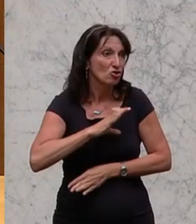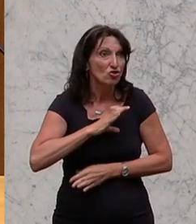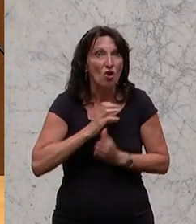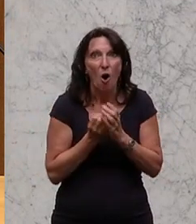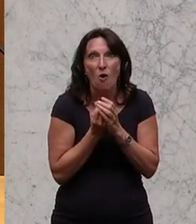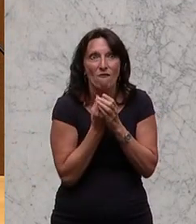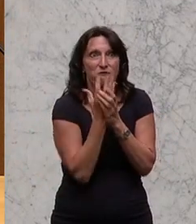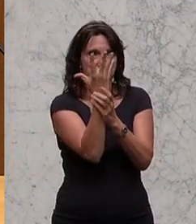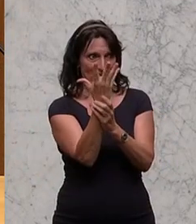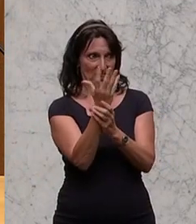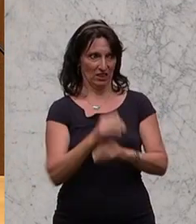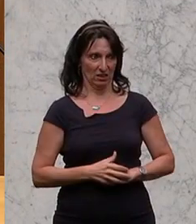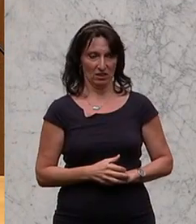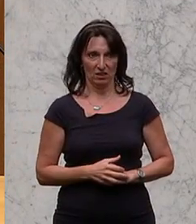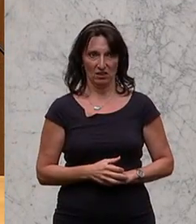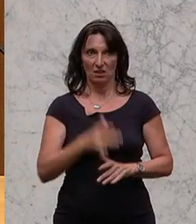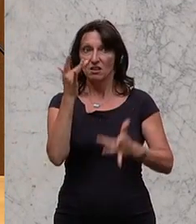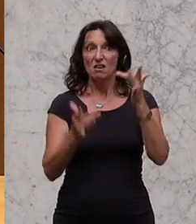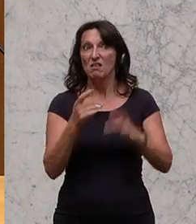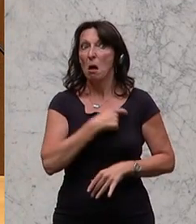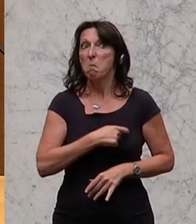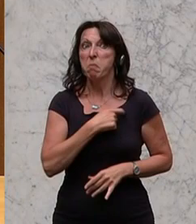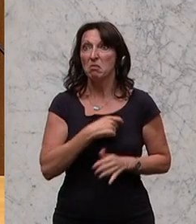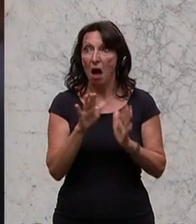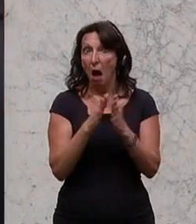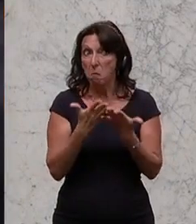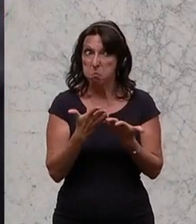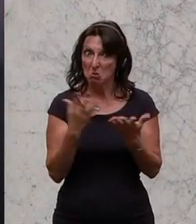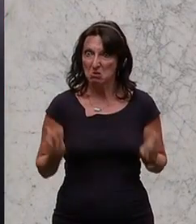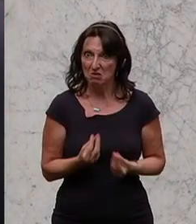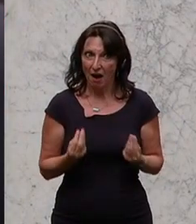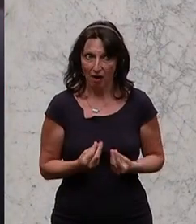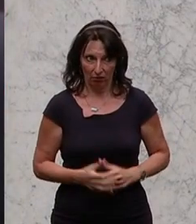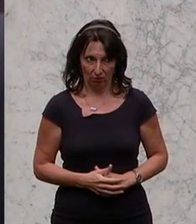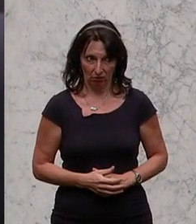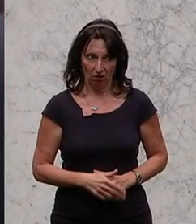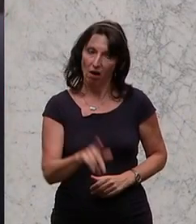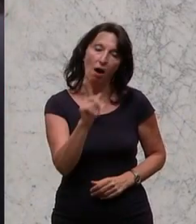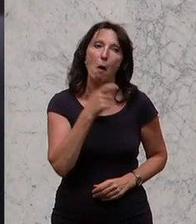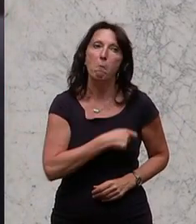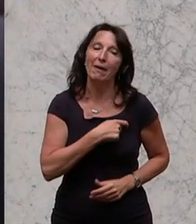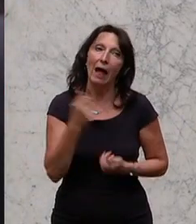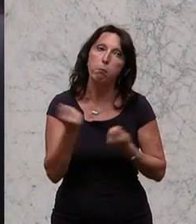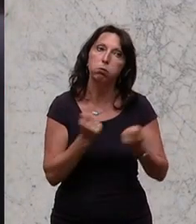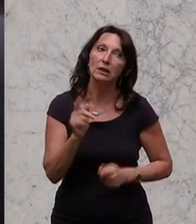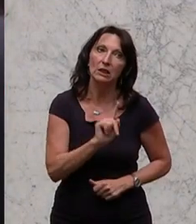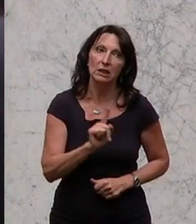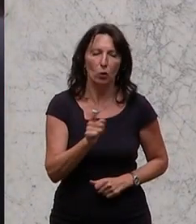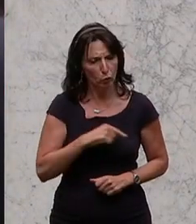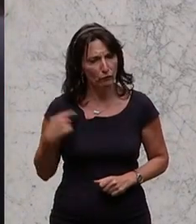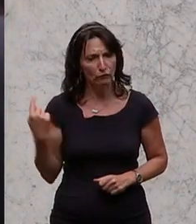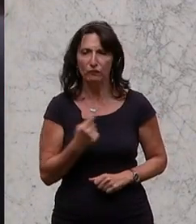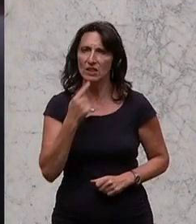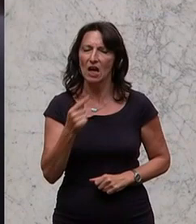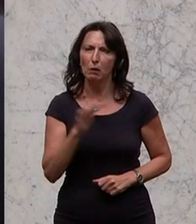Filz, nicht die Parteibuchwirtschaft, nicht die Parteipolitik. Und hier sind wir sehr grundsätzlich.